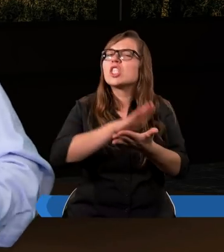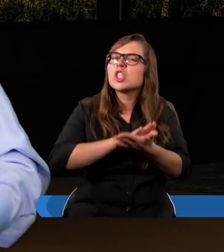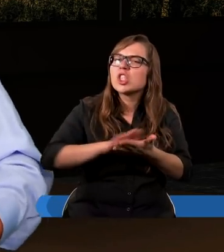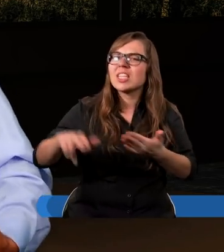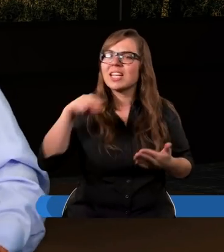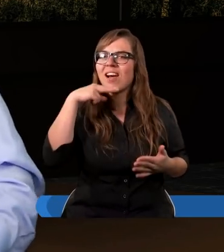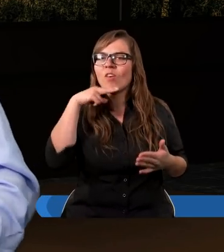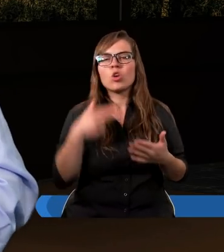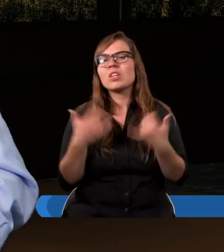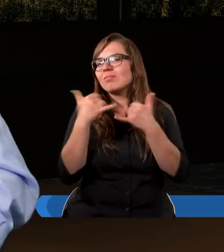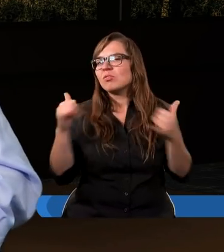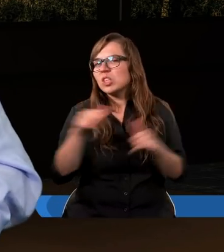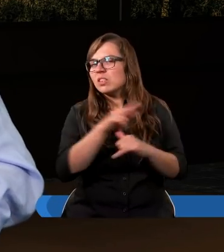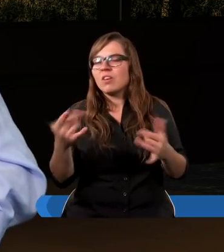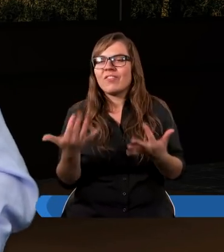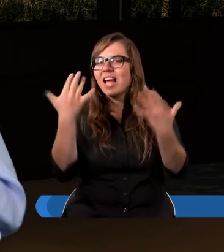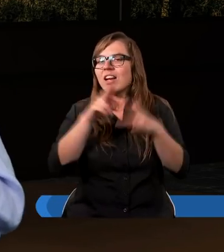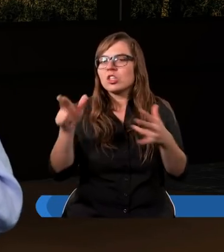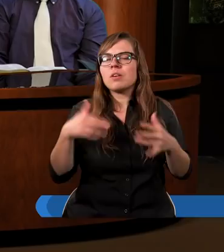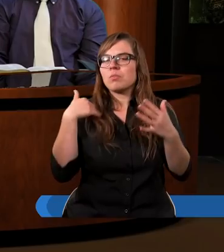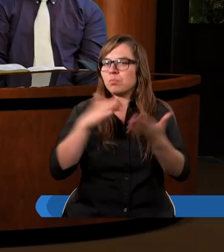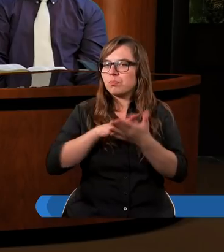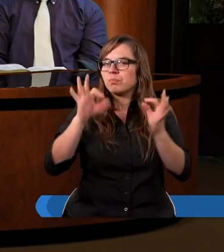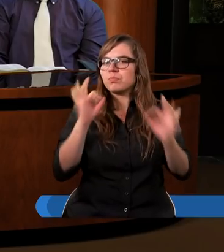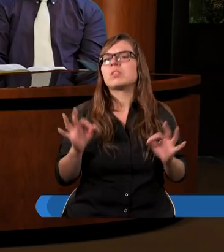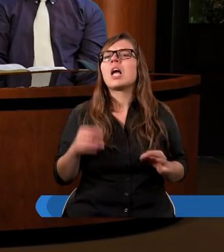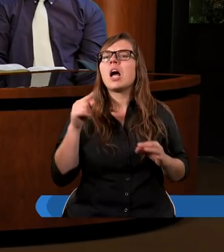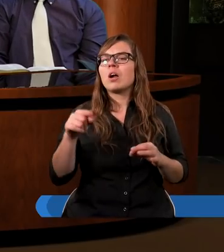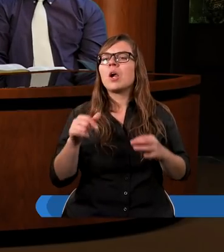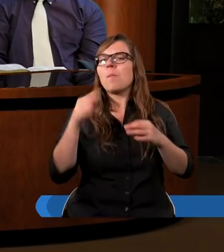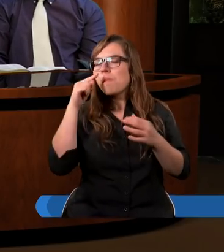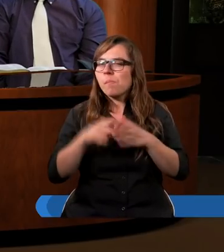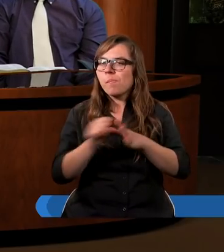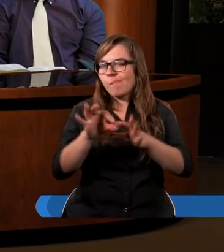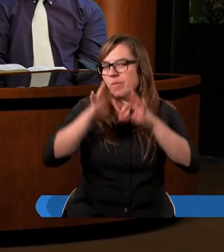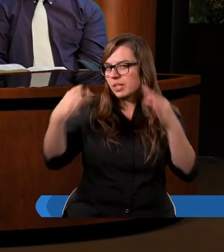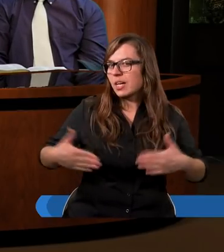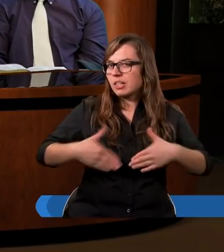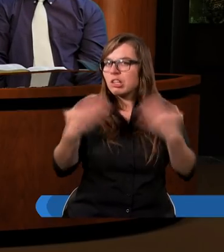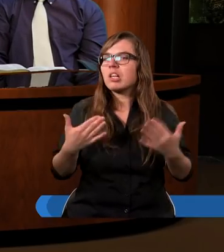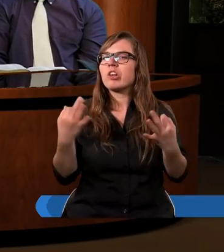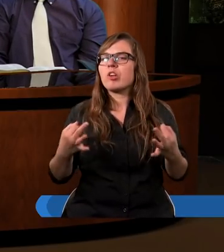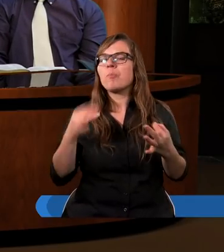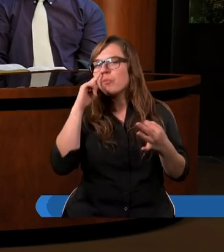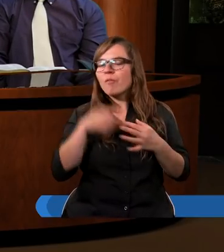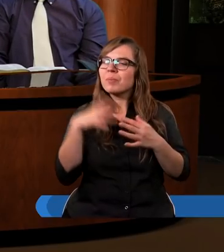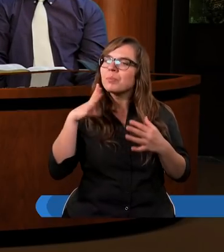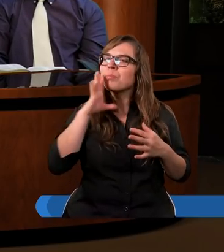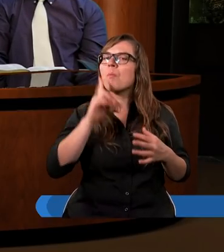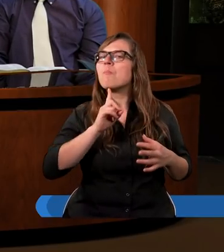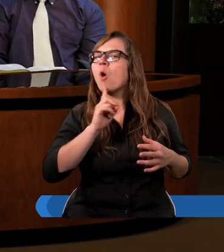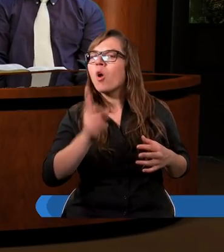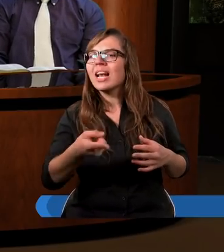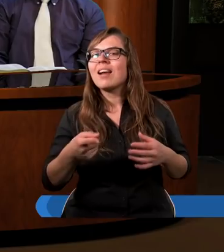ruch i wiele, wiele innych pozytywnych rzeczy. To powinno do dnia dzisiejszego być jakimś pocelszem